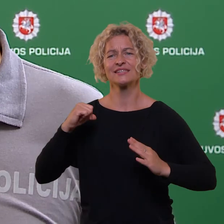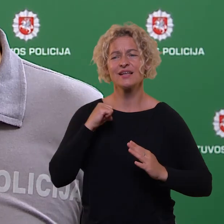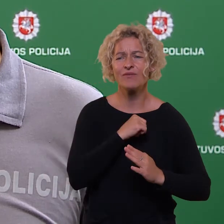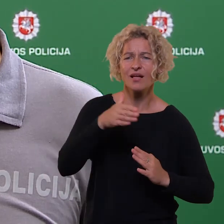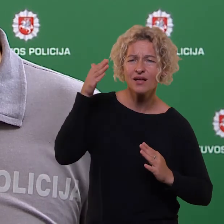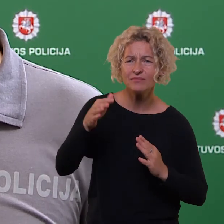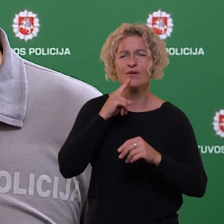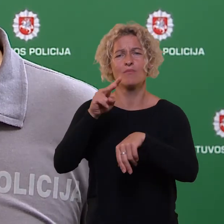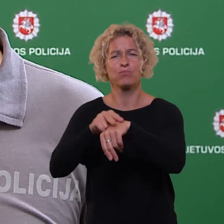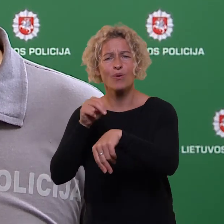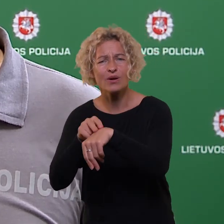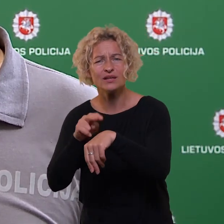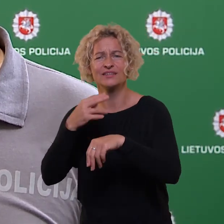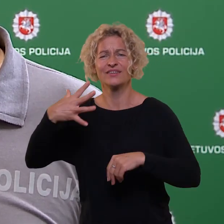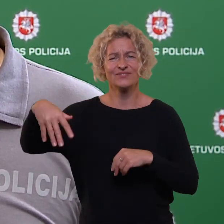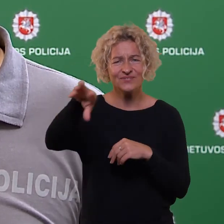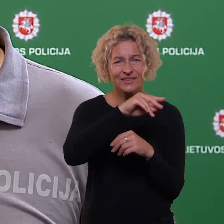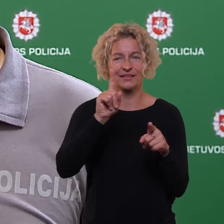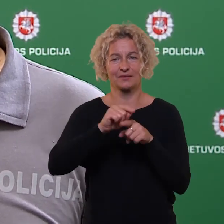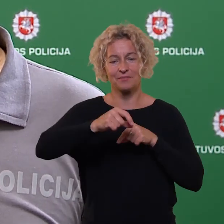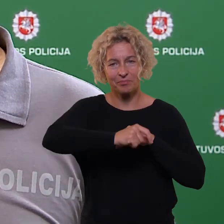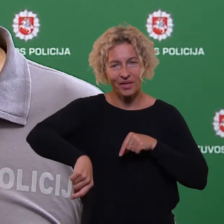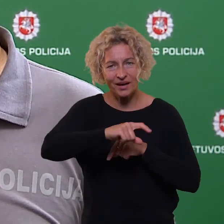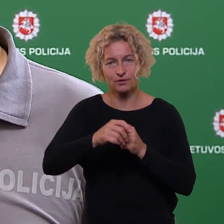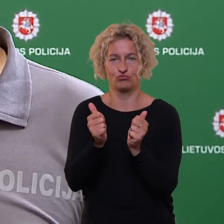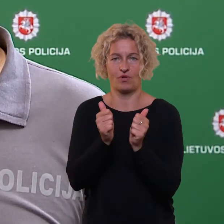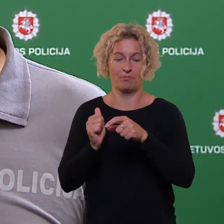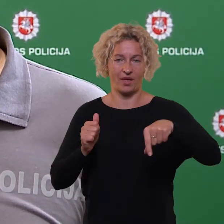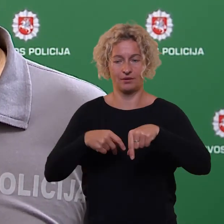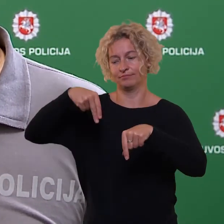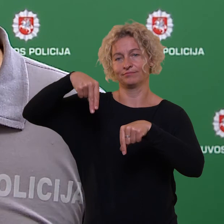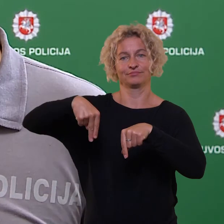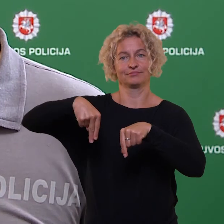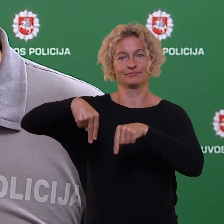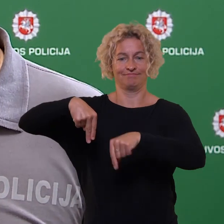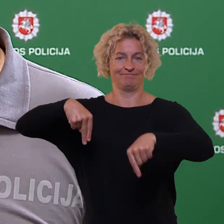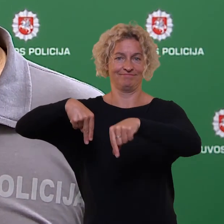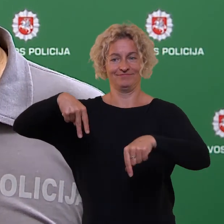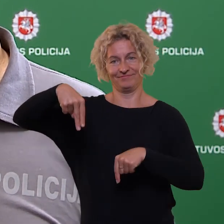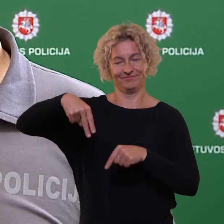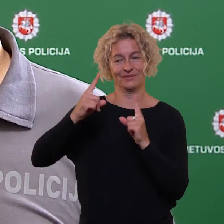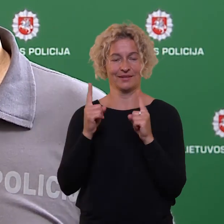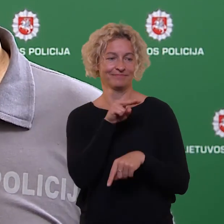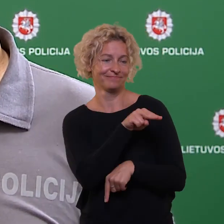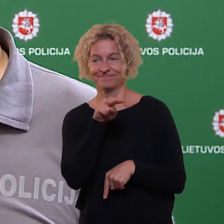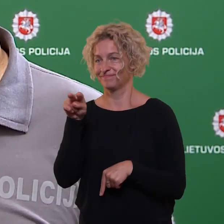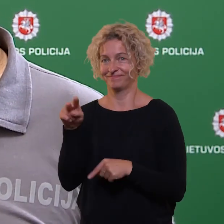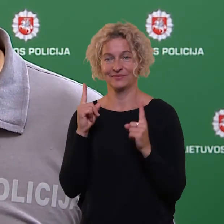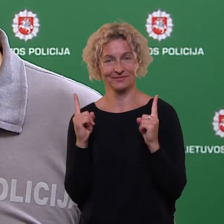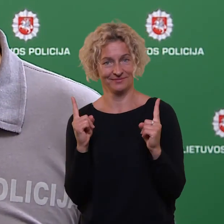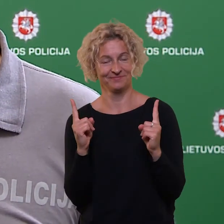savanorių, įvairių mūsų bendrą minčių būdėjimai prie perėjų. Jie vyks prieš šventės ties